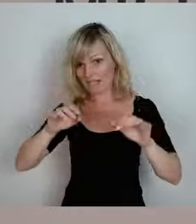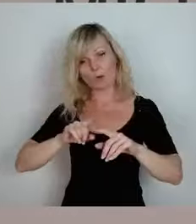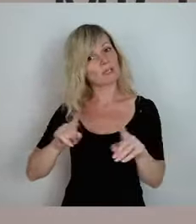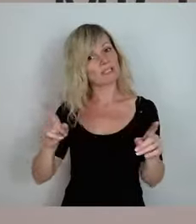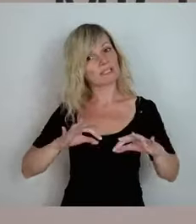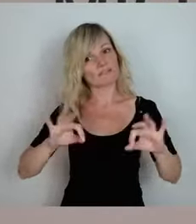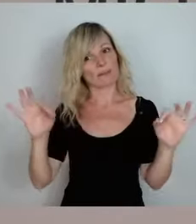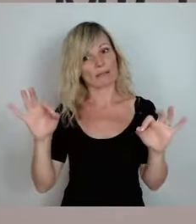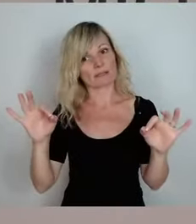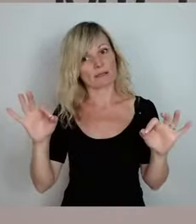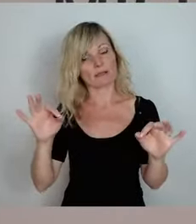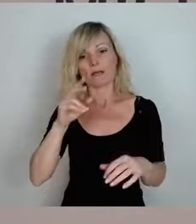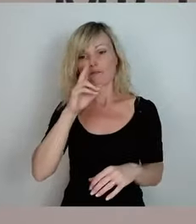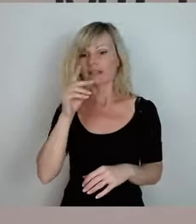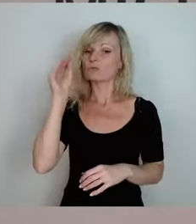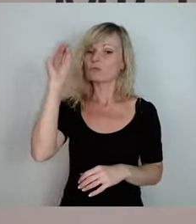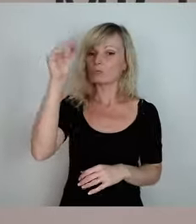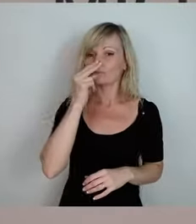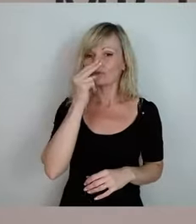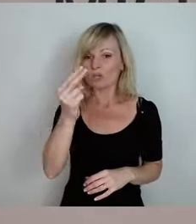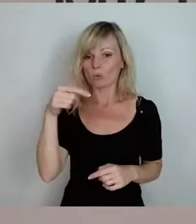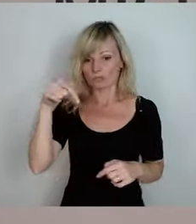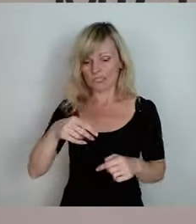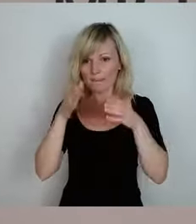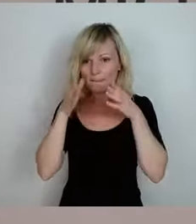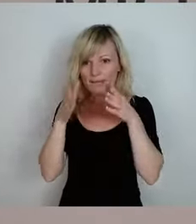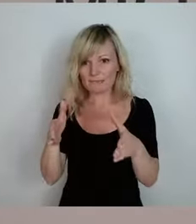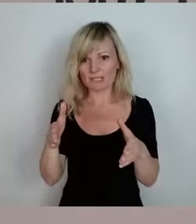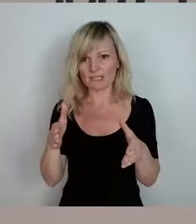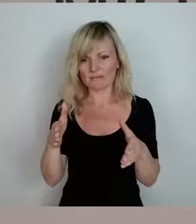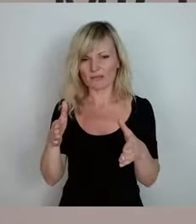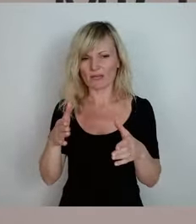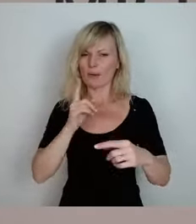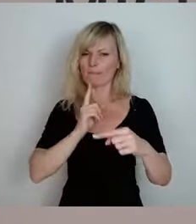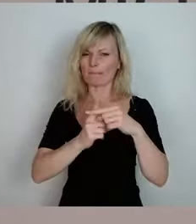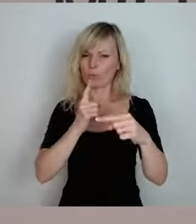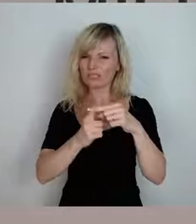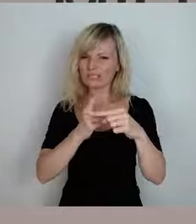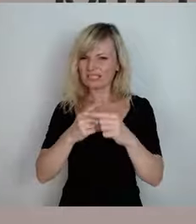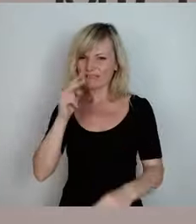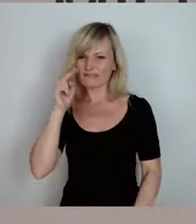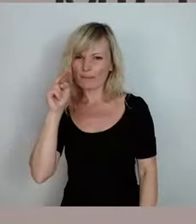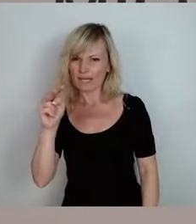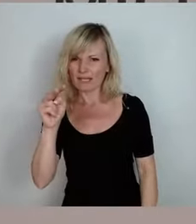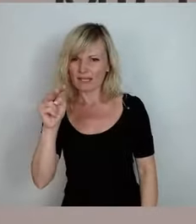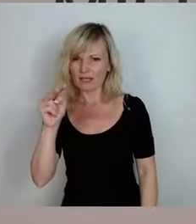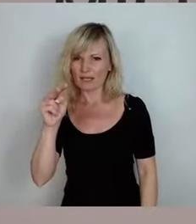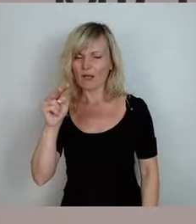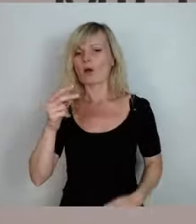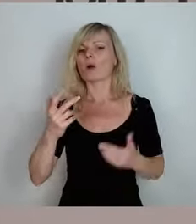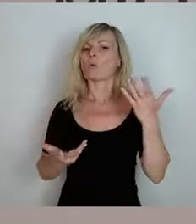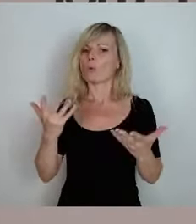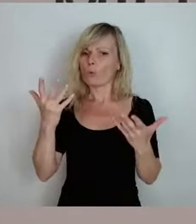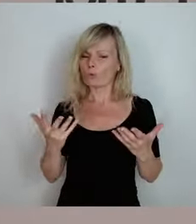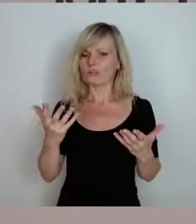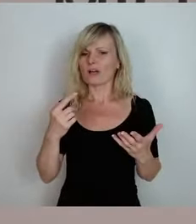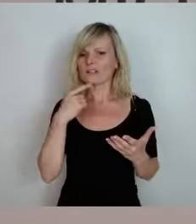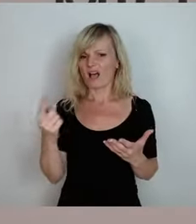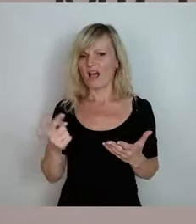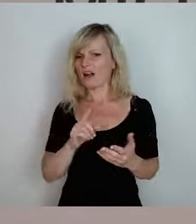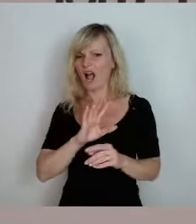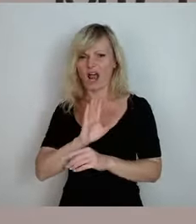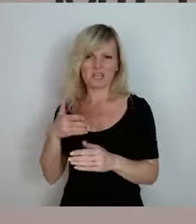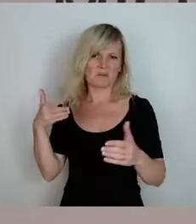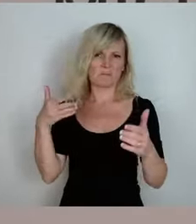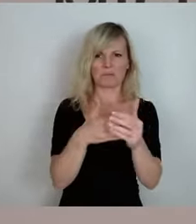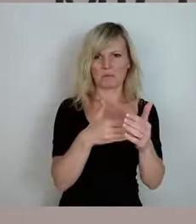schauen, was die Perspektiven angeht, eher in einen positiven Blick oder müssen wir jetzt sagen, es wird alles in die Asche fahren? Vor uns liegen